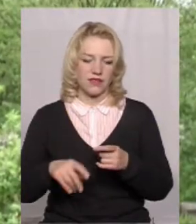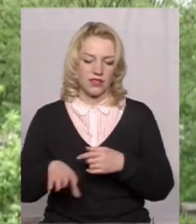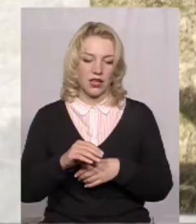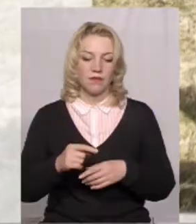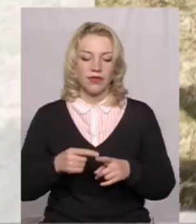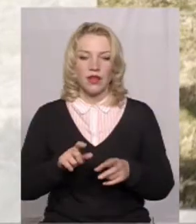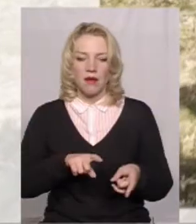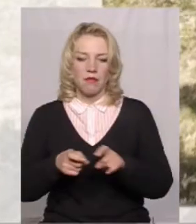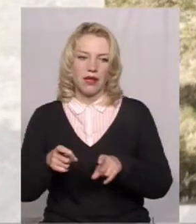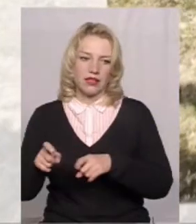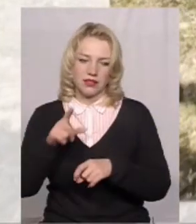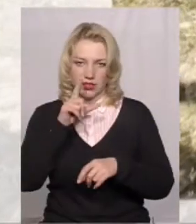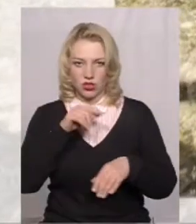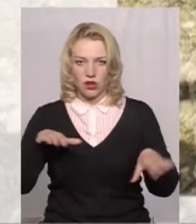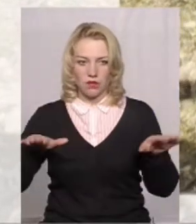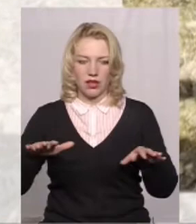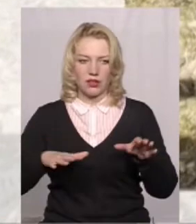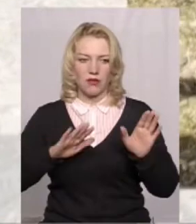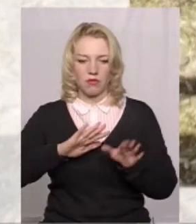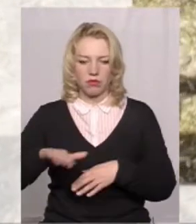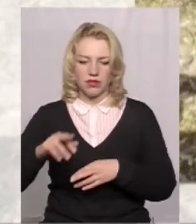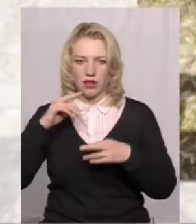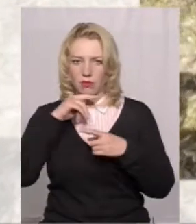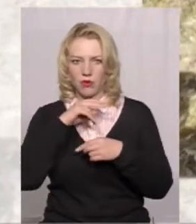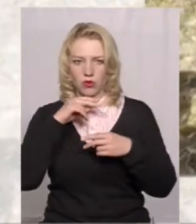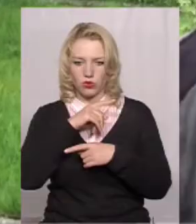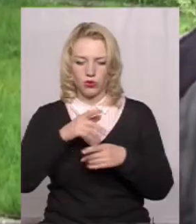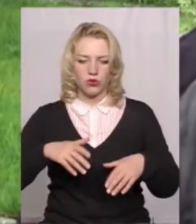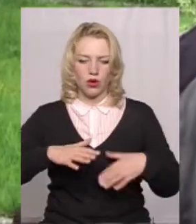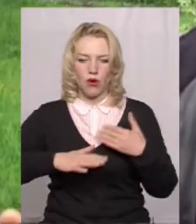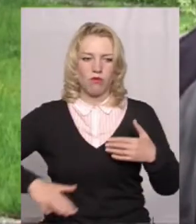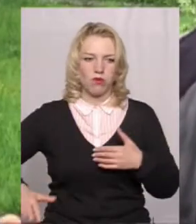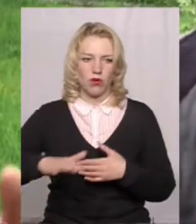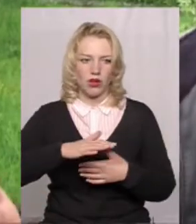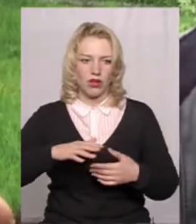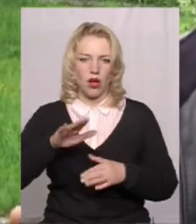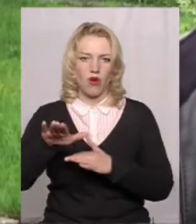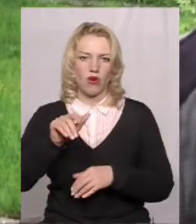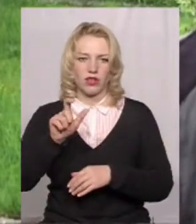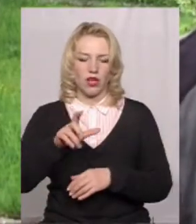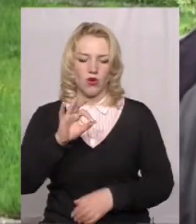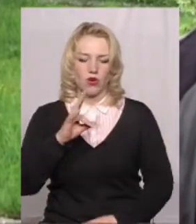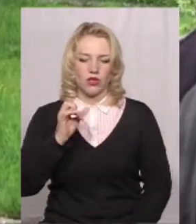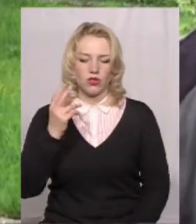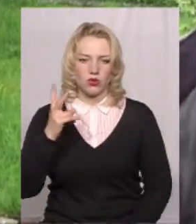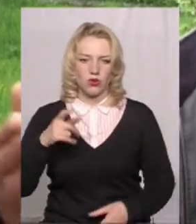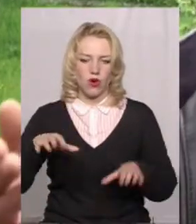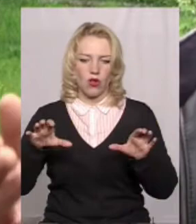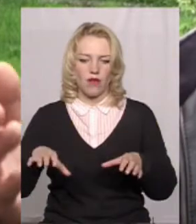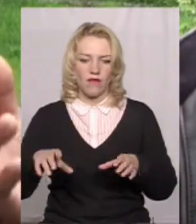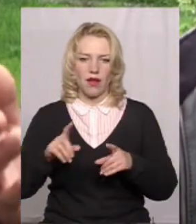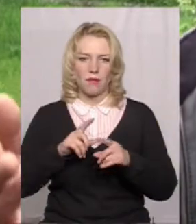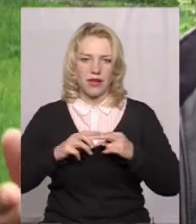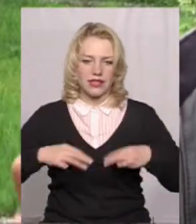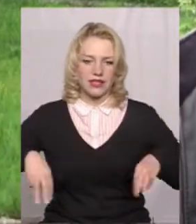птахів і диких звірів починається після протруєння полів орендаторами сільгоспу Гідь. Олександр Онищук, голова президії Ради Дунеєвецької районної